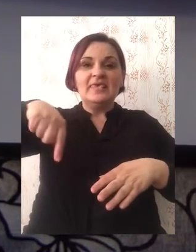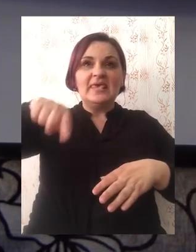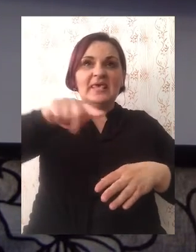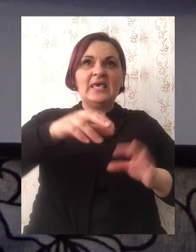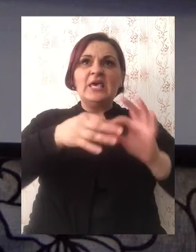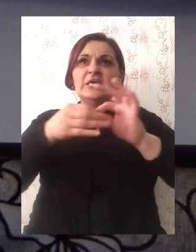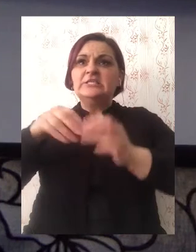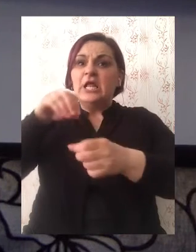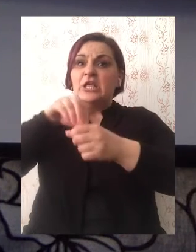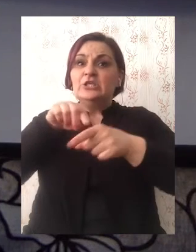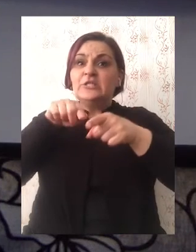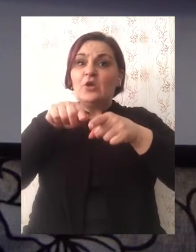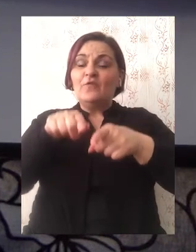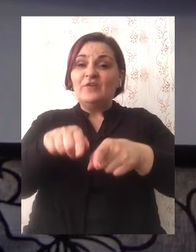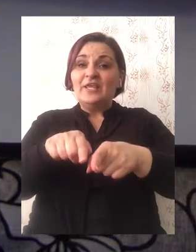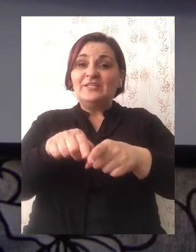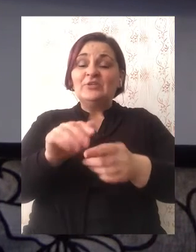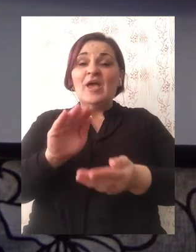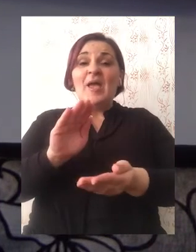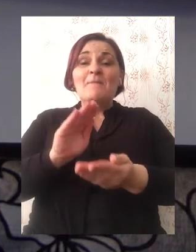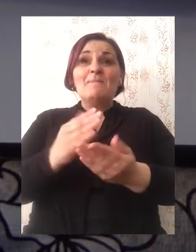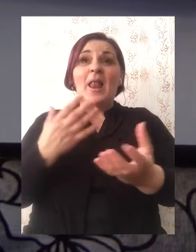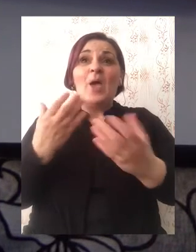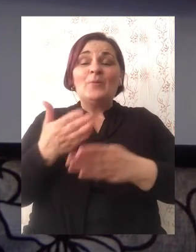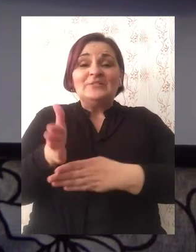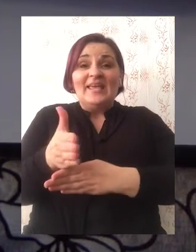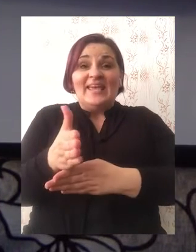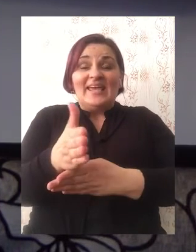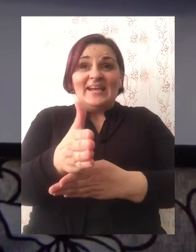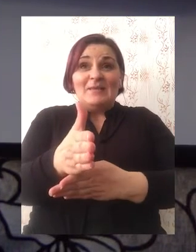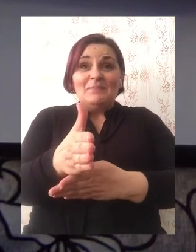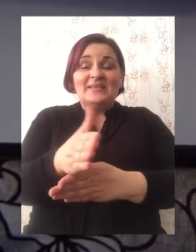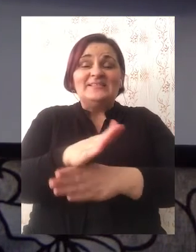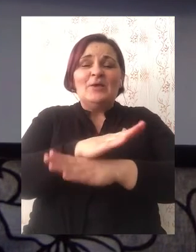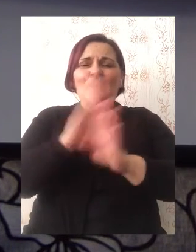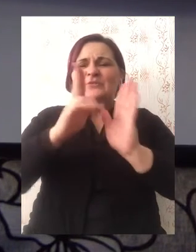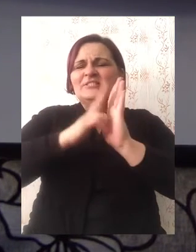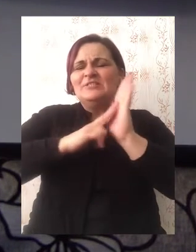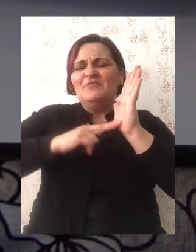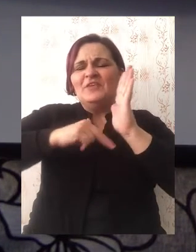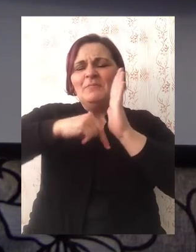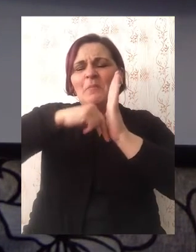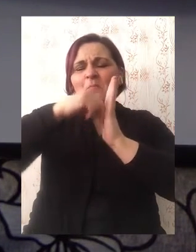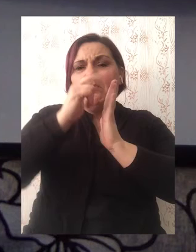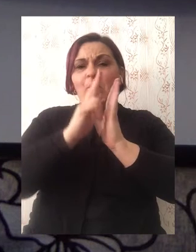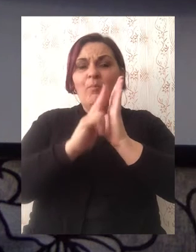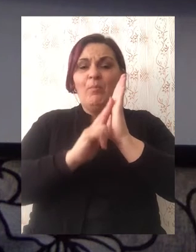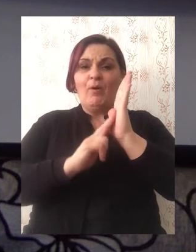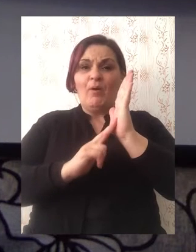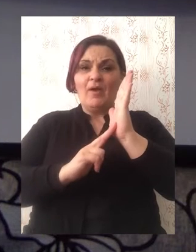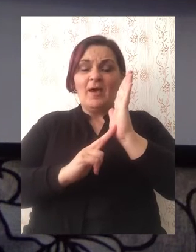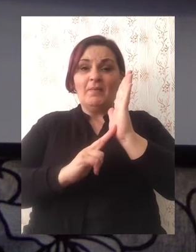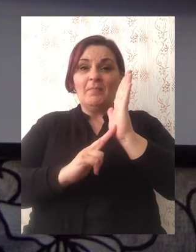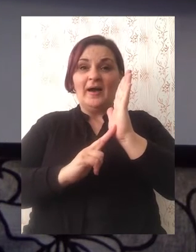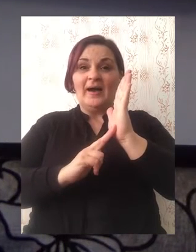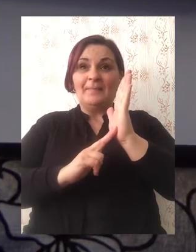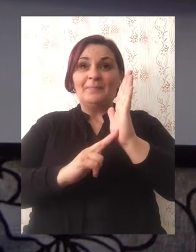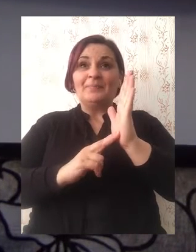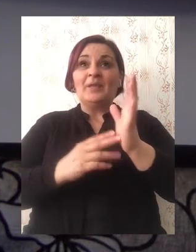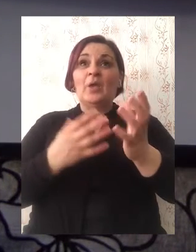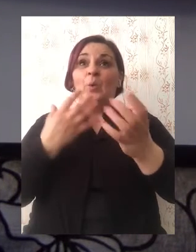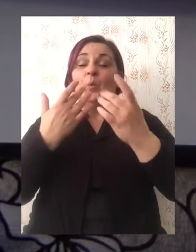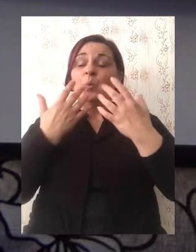Stalni stanovnici jezera su male ukrasne ribice u svim nijansama i bojama. U